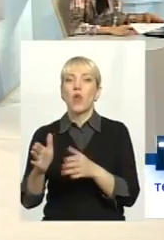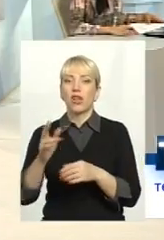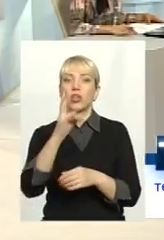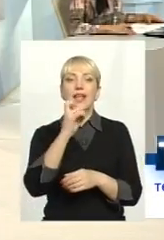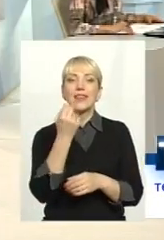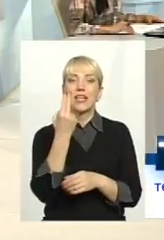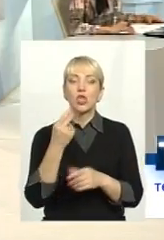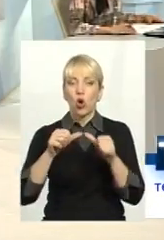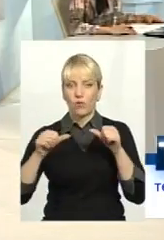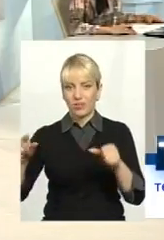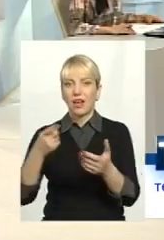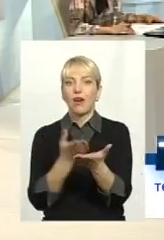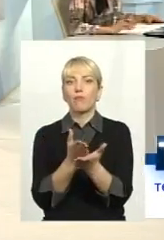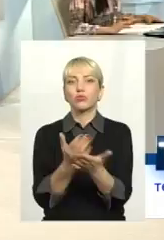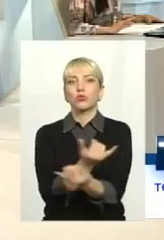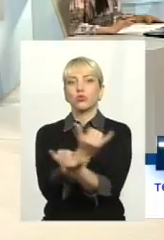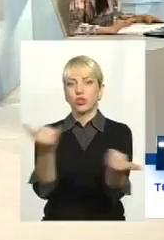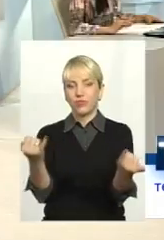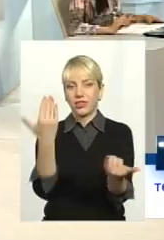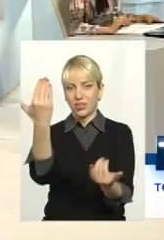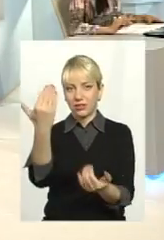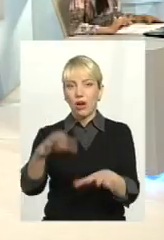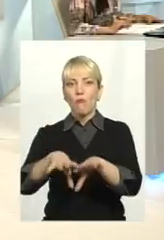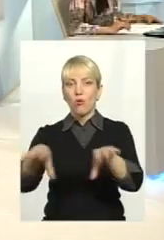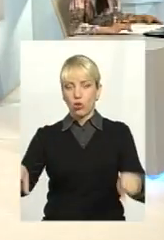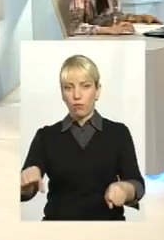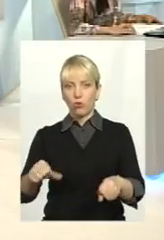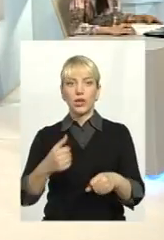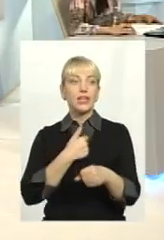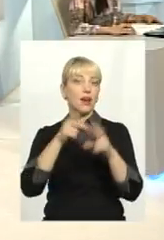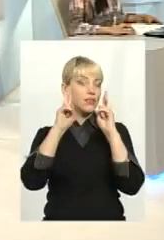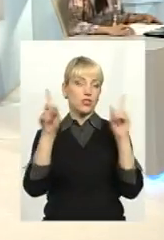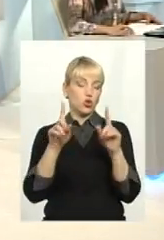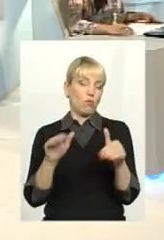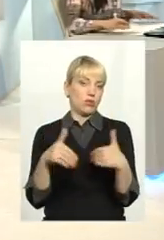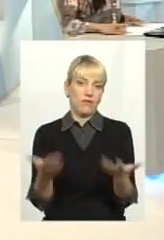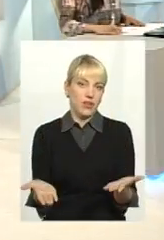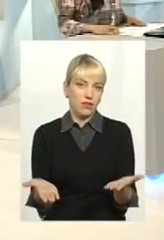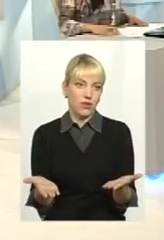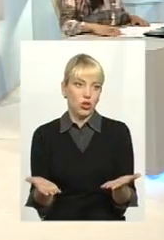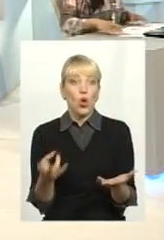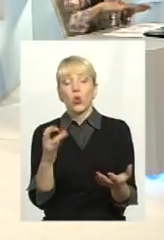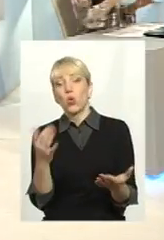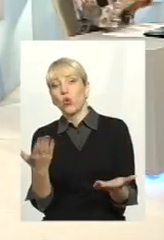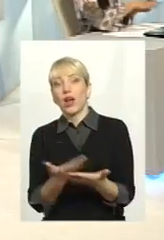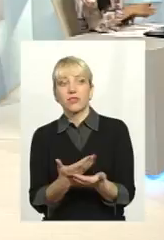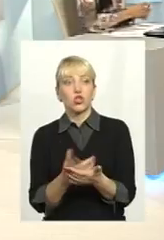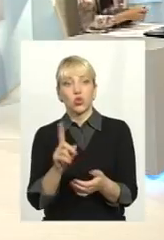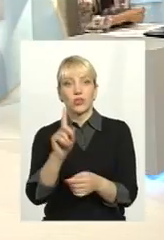она обслуживає монополію. І чесно кажучи, я даже не знаю, що посоветувати. Олексій Юрійович, я вам,